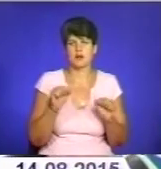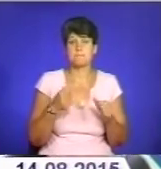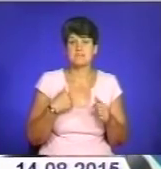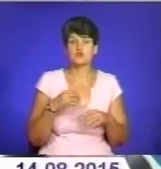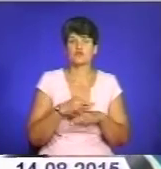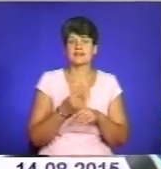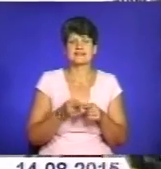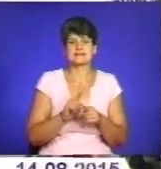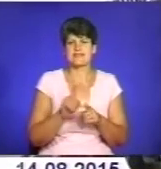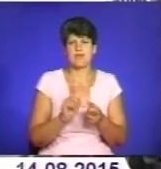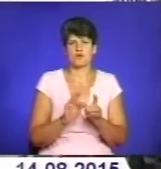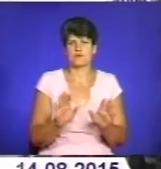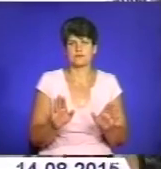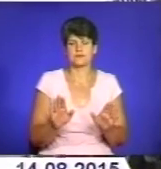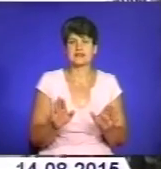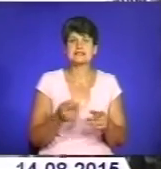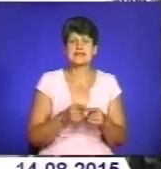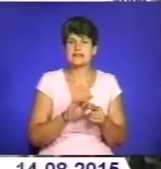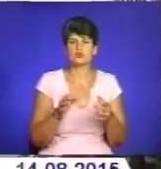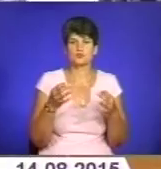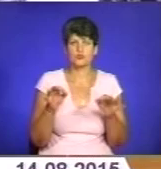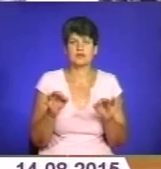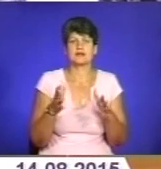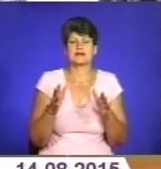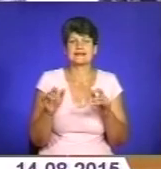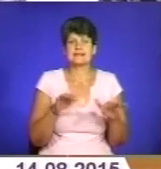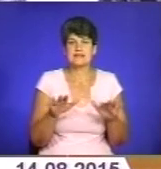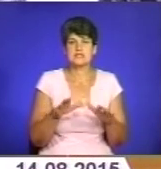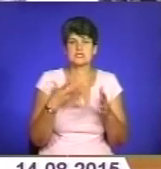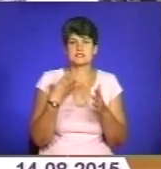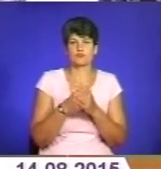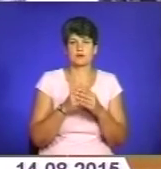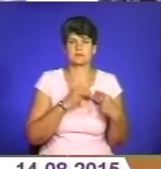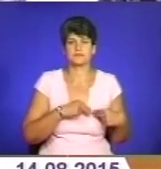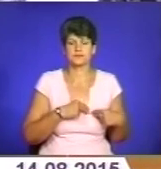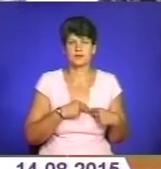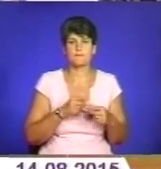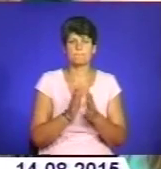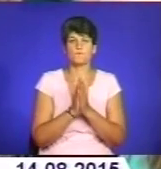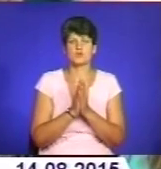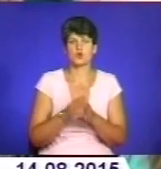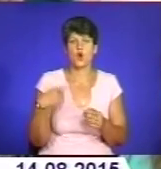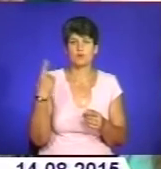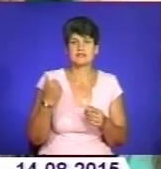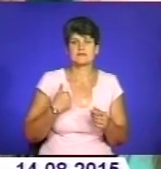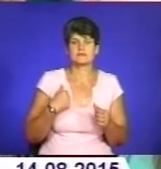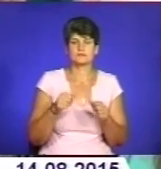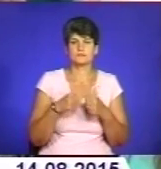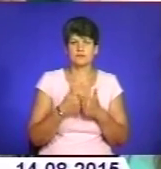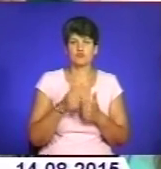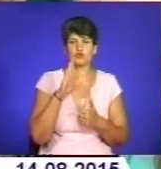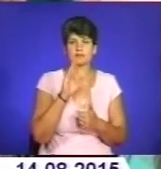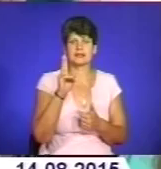чоловік не за це боровся. За непропустимі дії своїх підлеглих вибачення у вдови просить обласний воєнком Володимир Катинський.